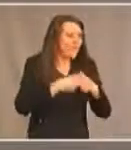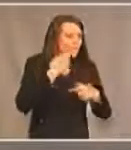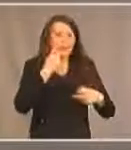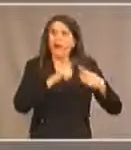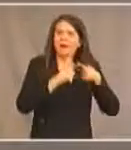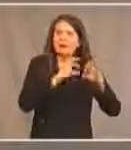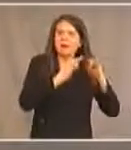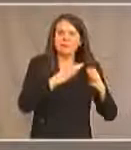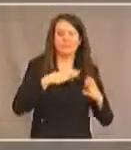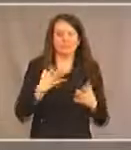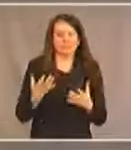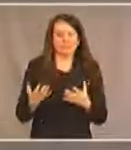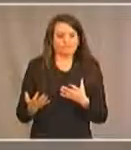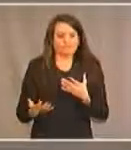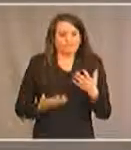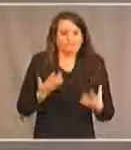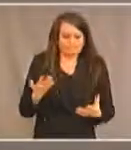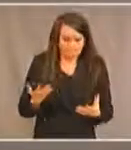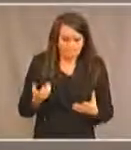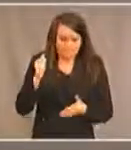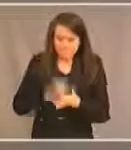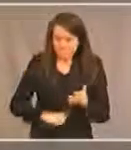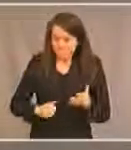mais un équipement